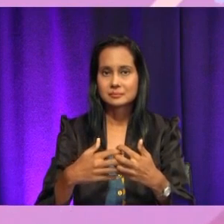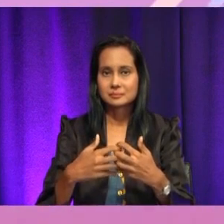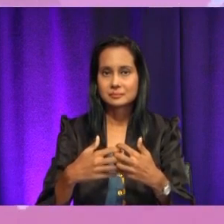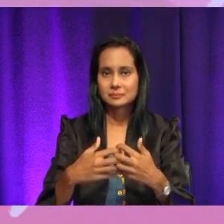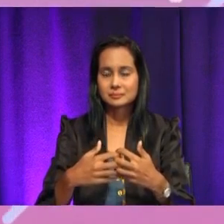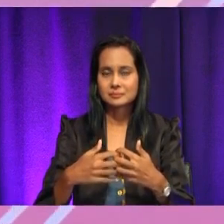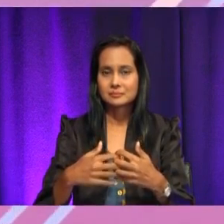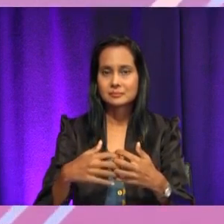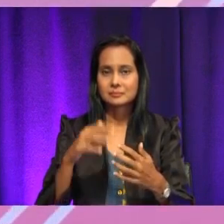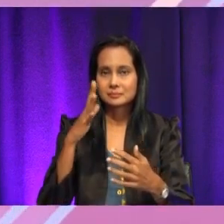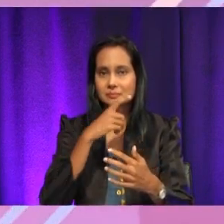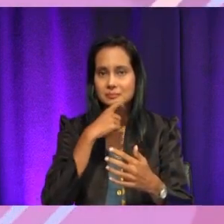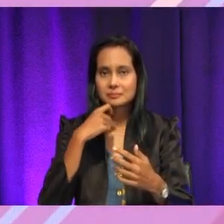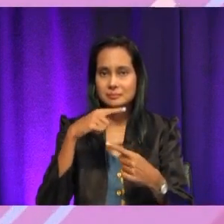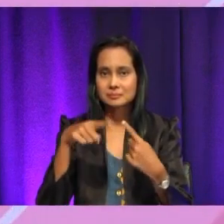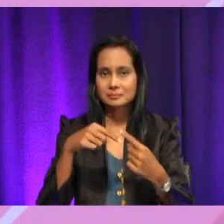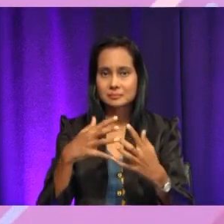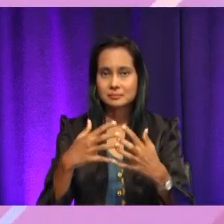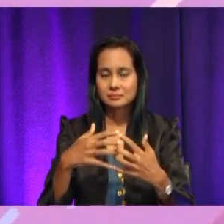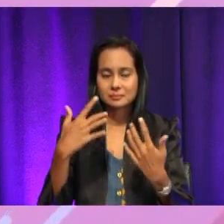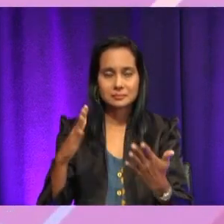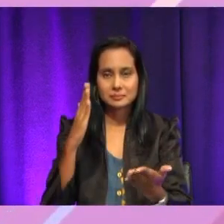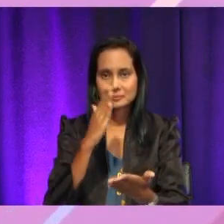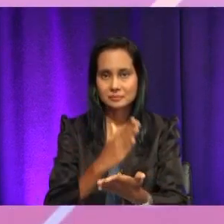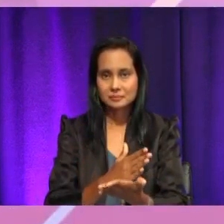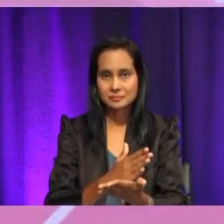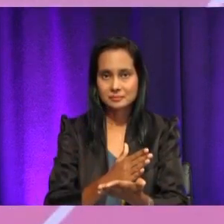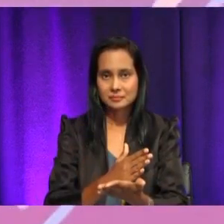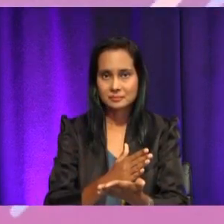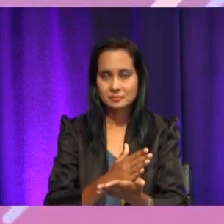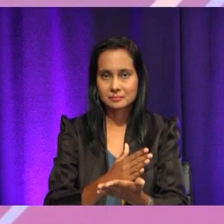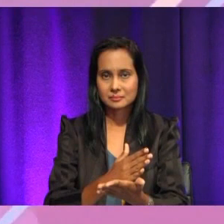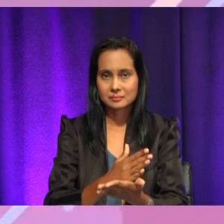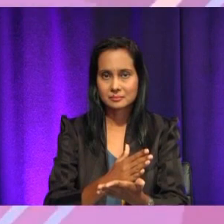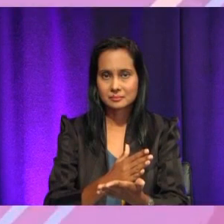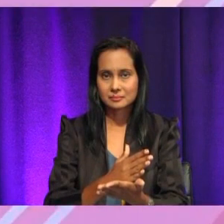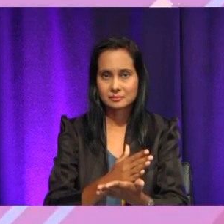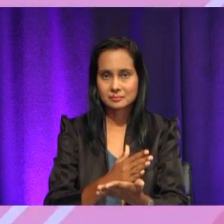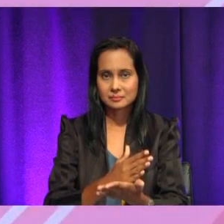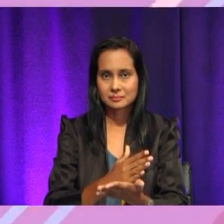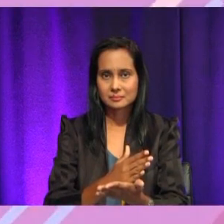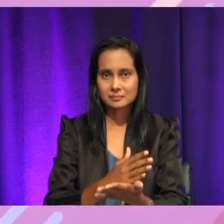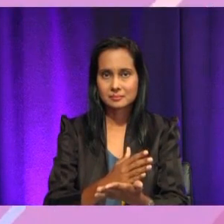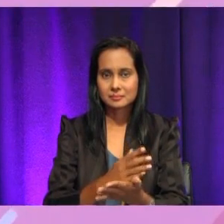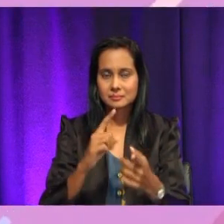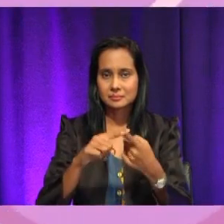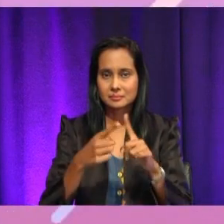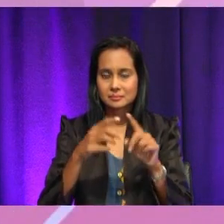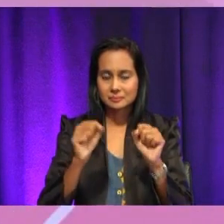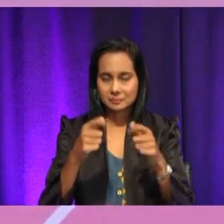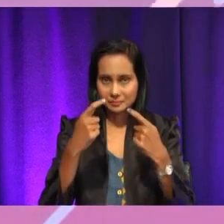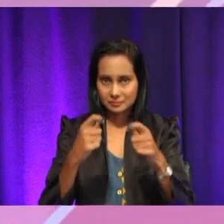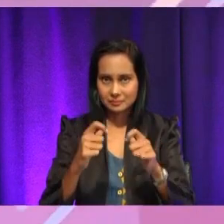berhenti. Kawan-kawan, keluarkan pakaian tersebut. Cucing sudah siap. Kawan-kawan, bolehlah bercumbunya nanti.